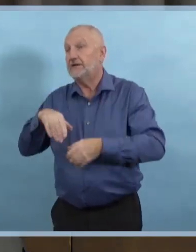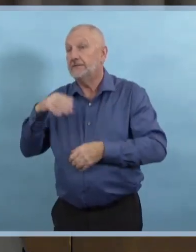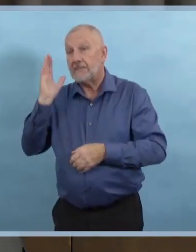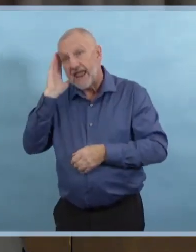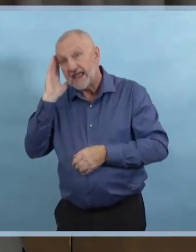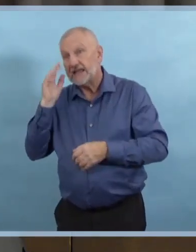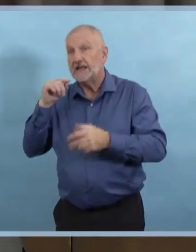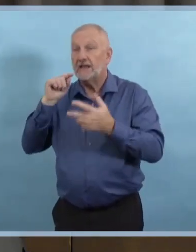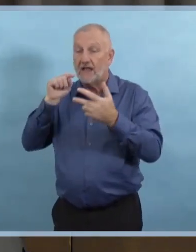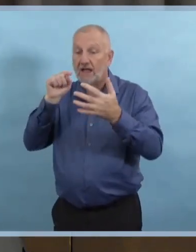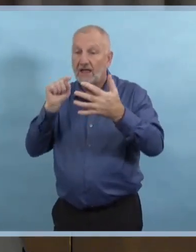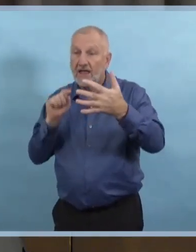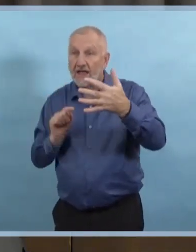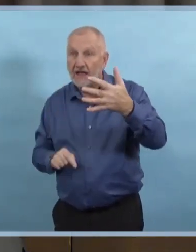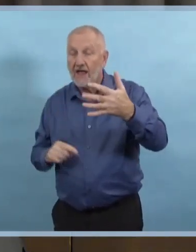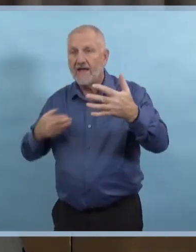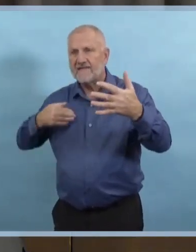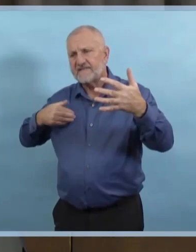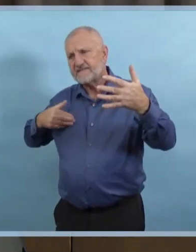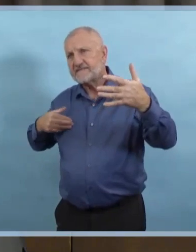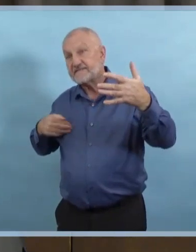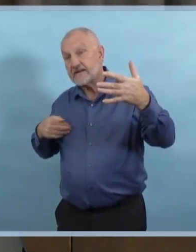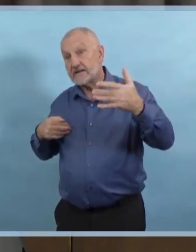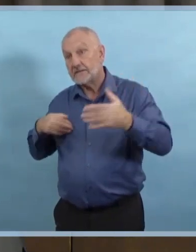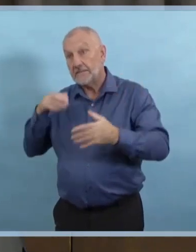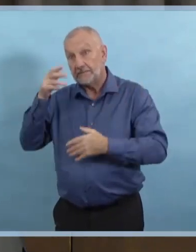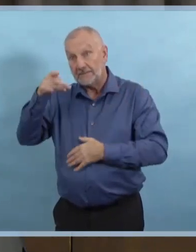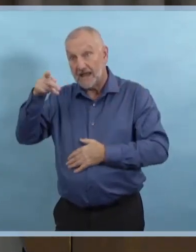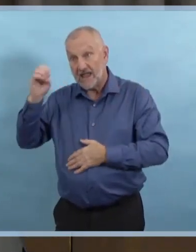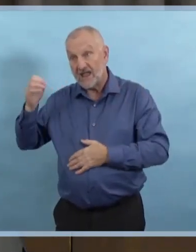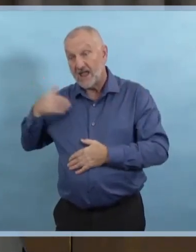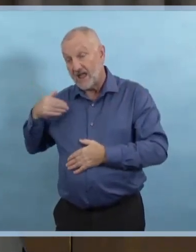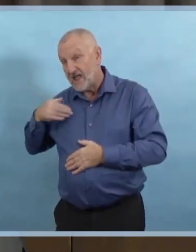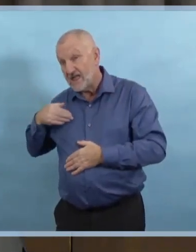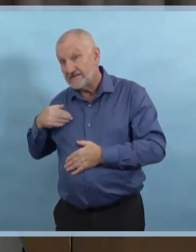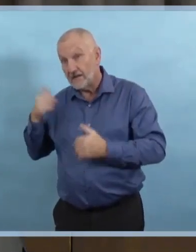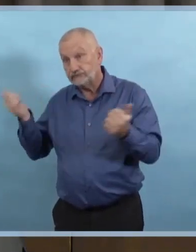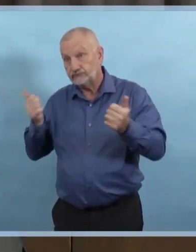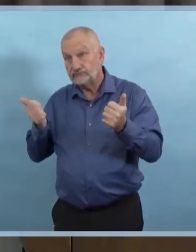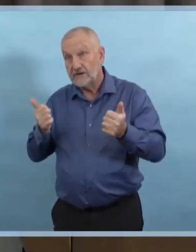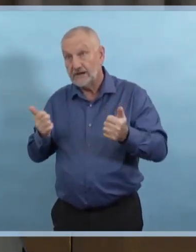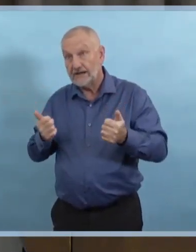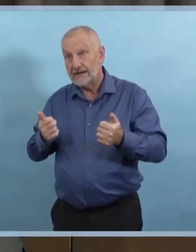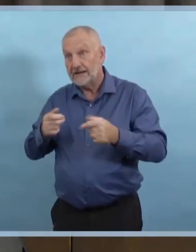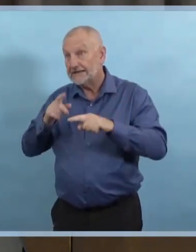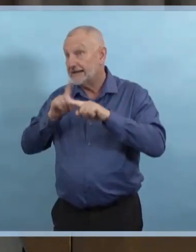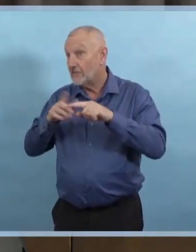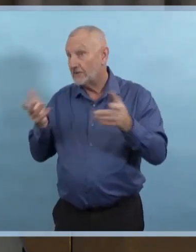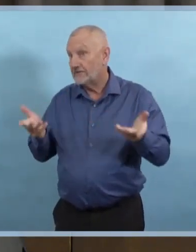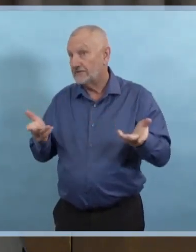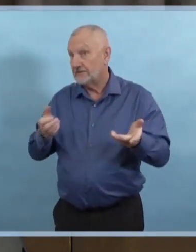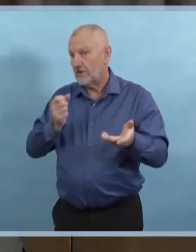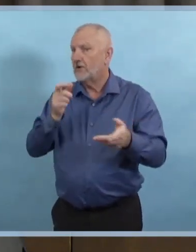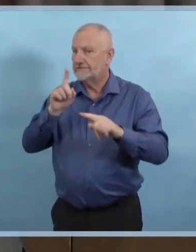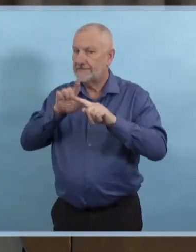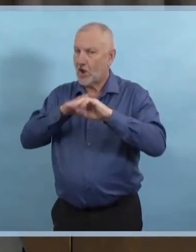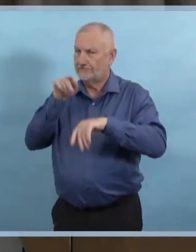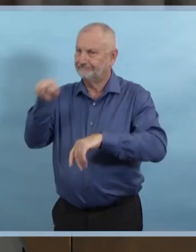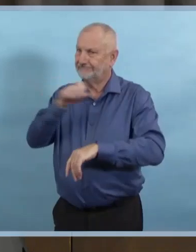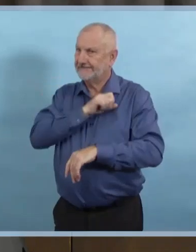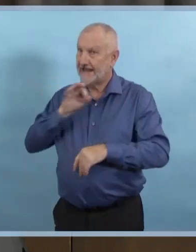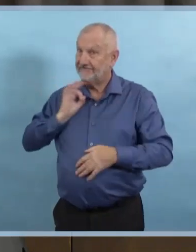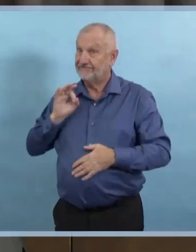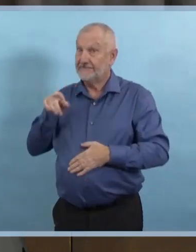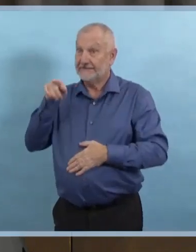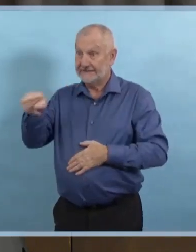est adéquat. Ça dépend vraiment de notre dotation en personnel. Nous avons besoin que les employés restent en santé, restent en sécurité et